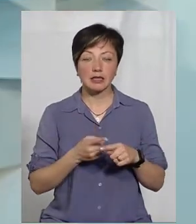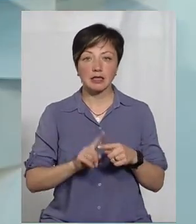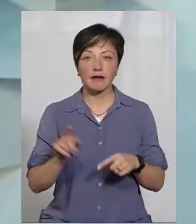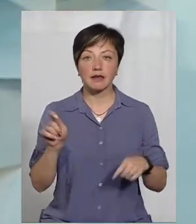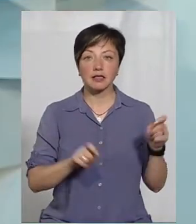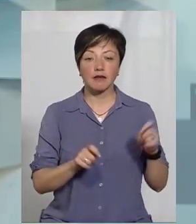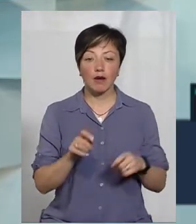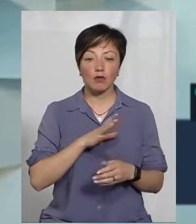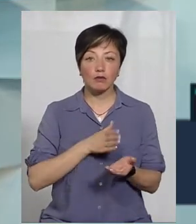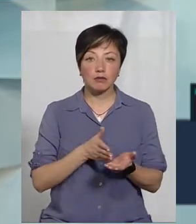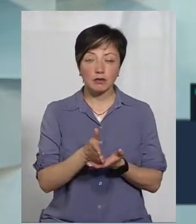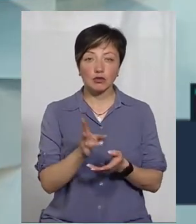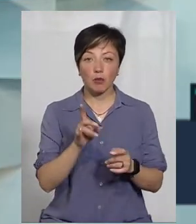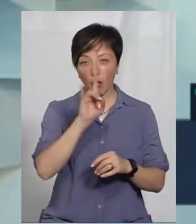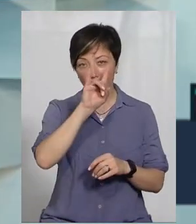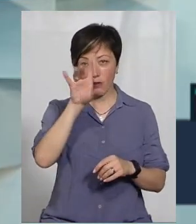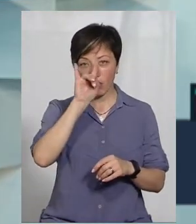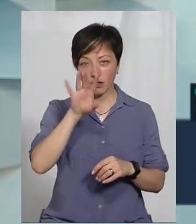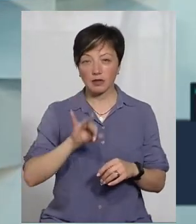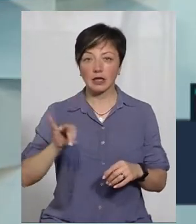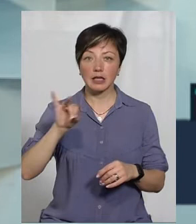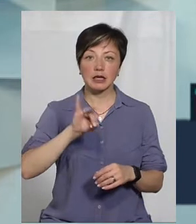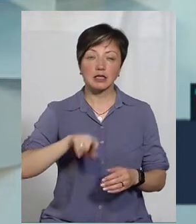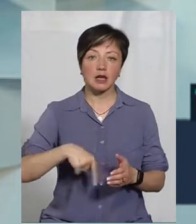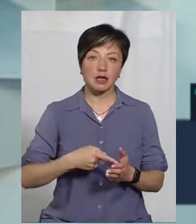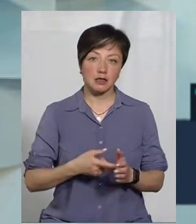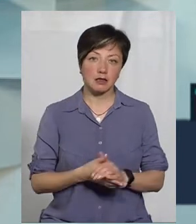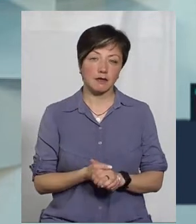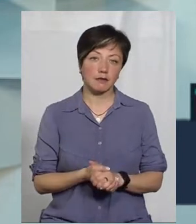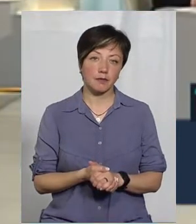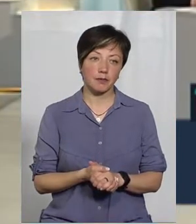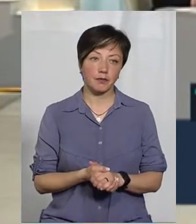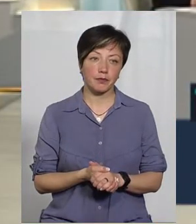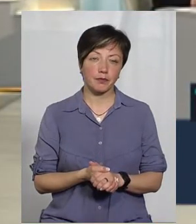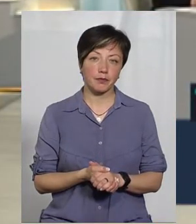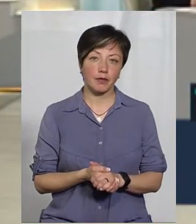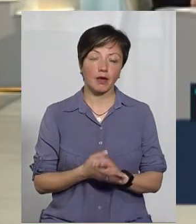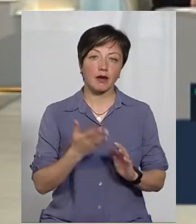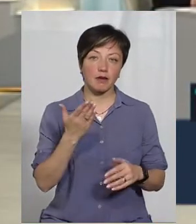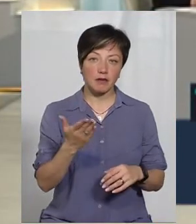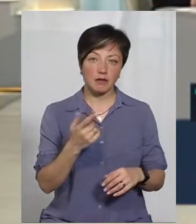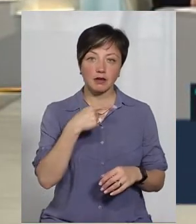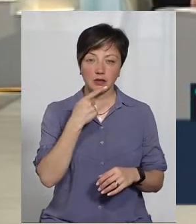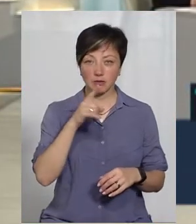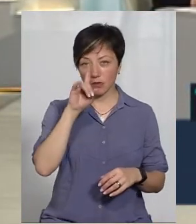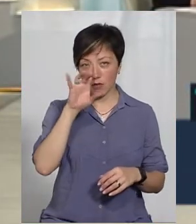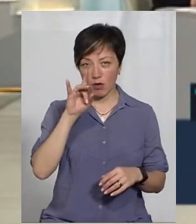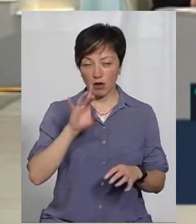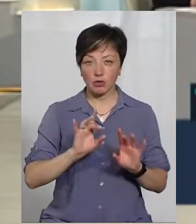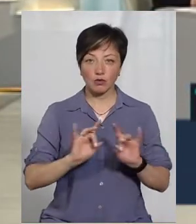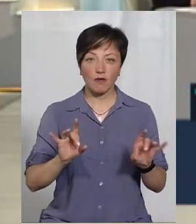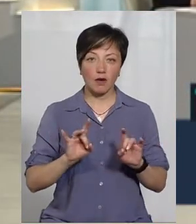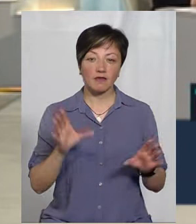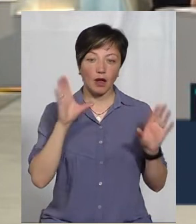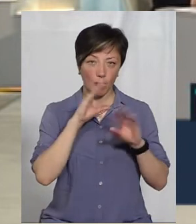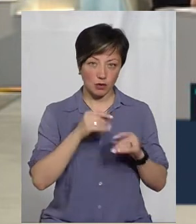фестиваль, він був спрямований на те, щоб популяризувати саме Ізаслав. Ви ставили за мету популяризувати. Вдалося